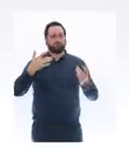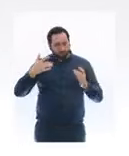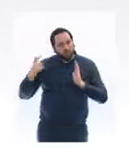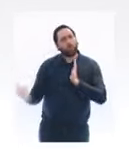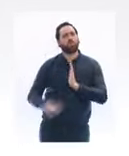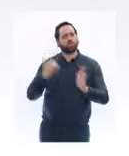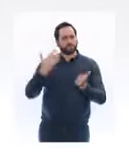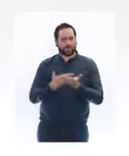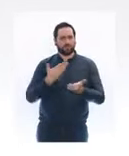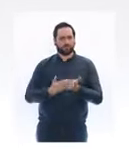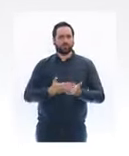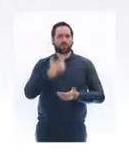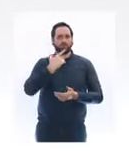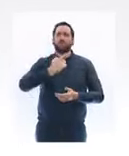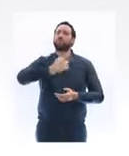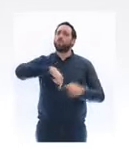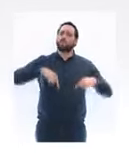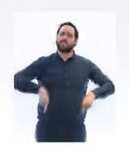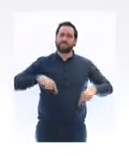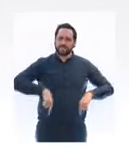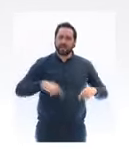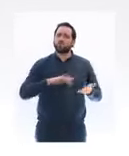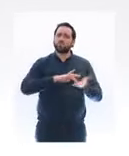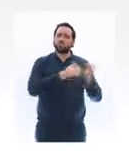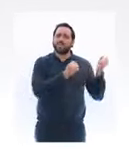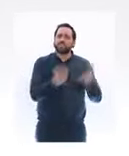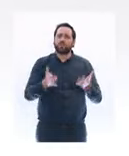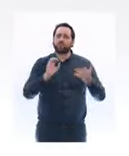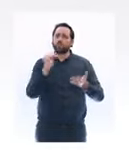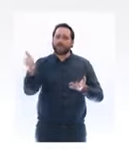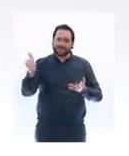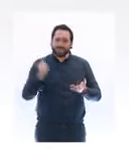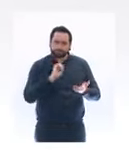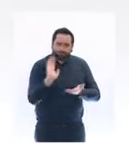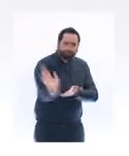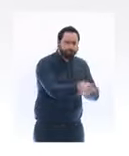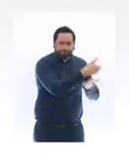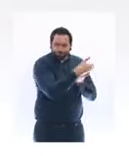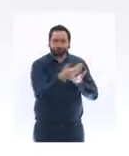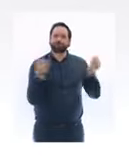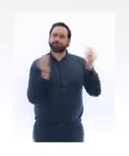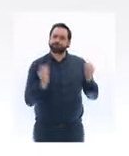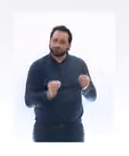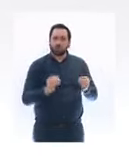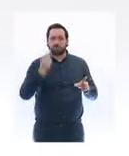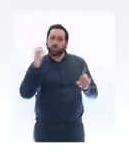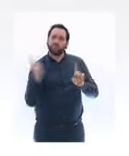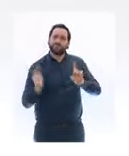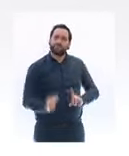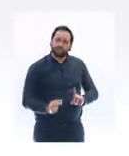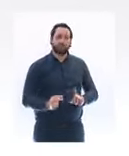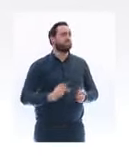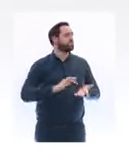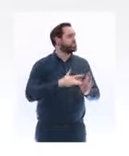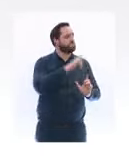pour recenser toutes les offres numériques qui seront mises en place par nos opérateurs et les acteurs culturels en lien